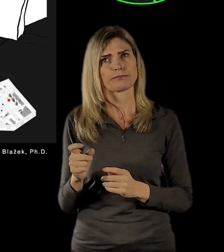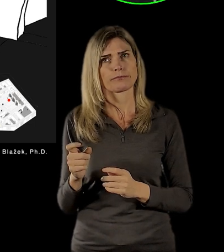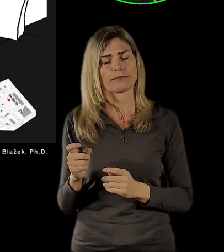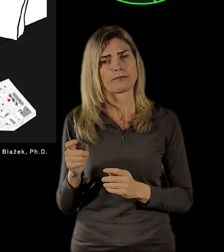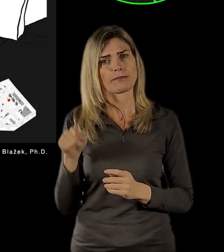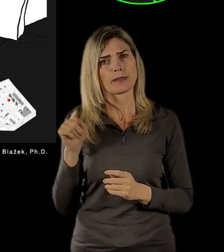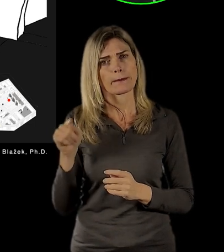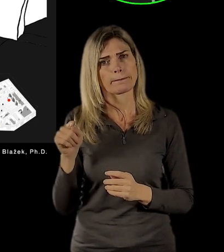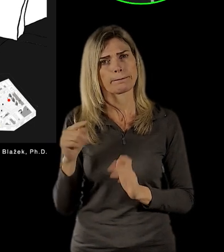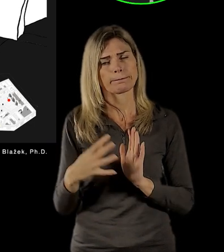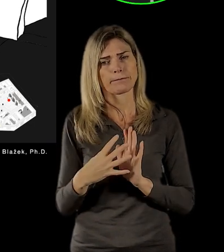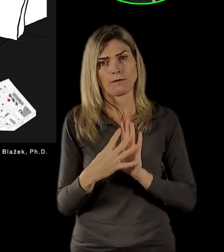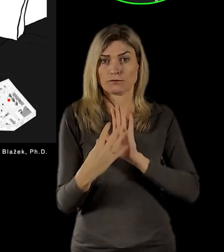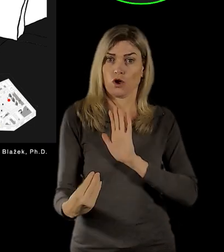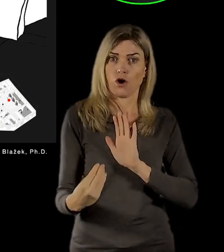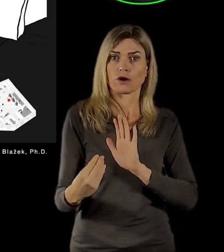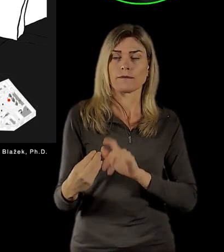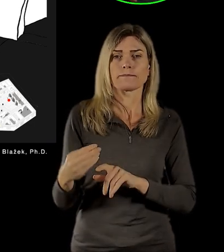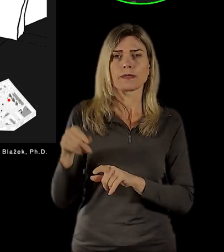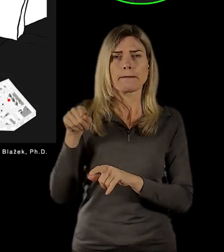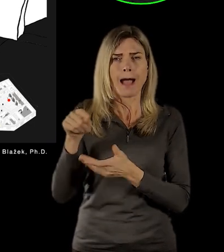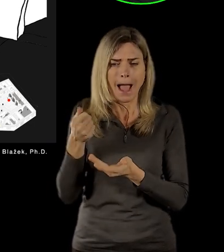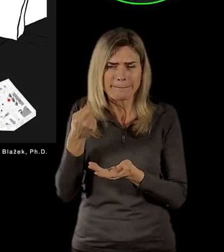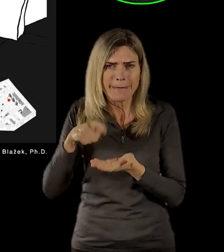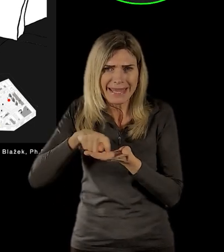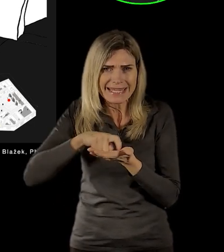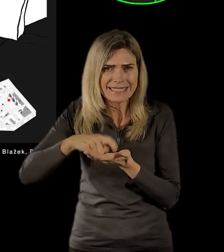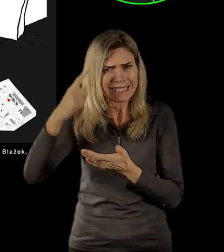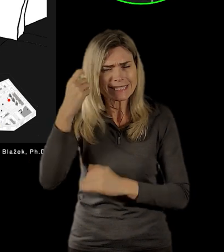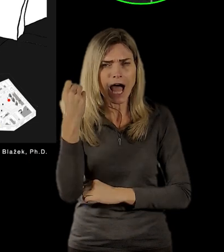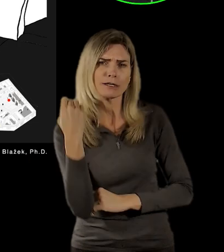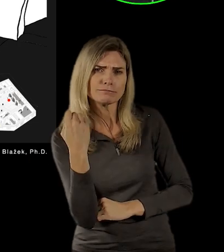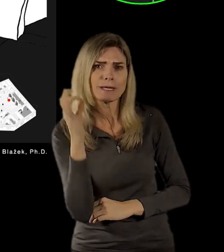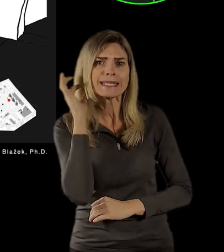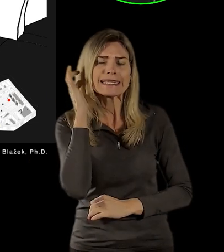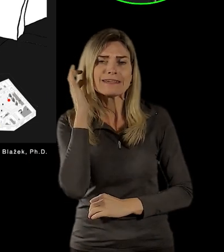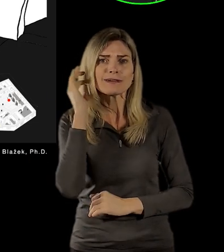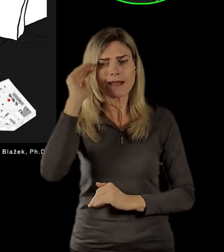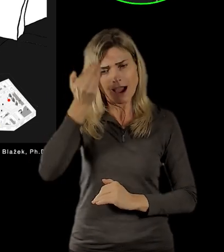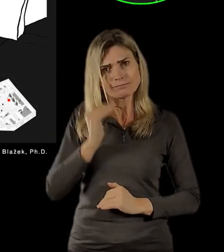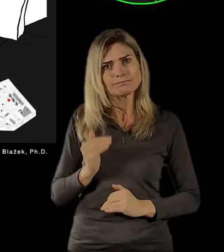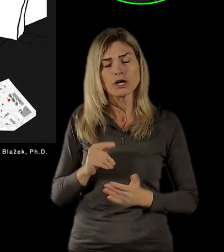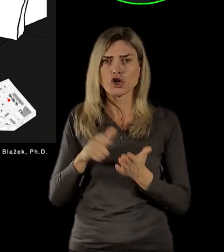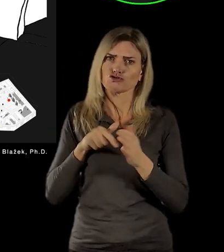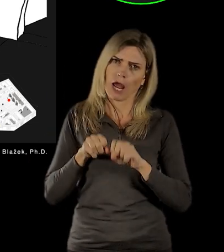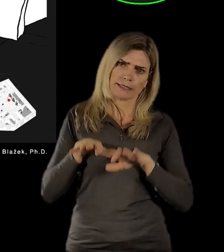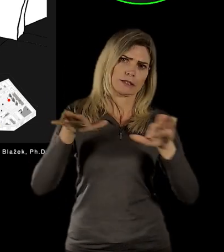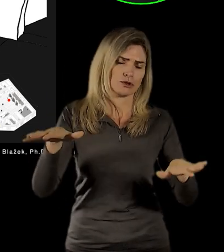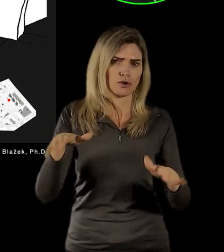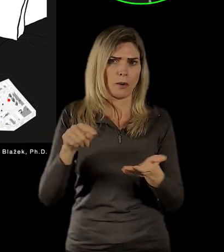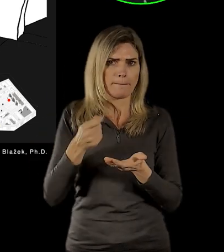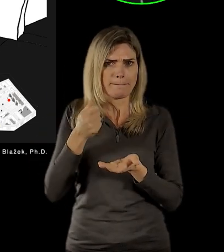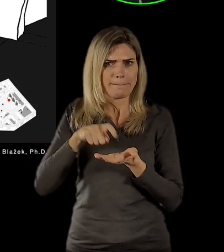dívku na jedné koruně na minci. Určitě znáte všichni tu minci, byla to nejčastější mince, která existovala.